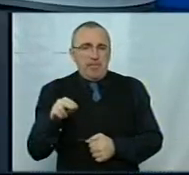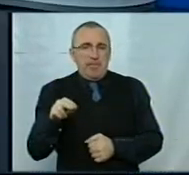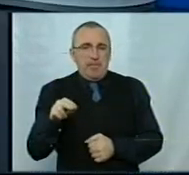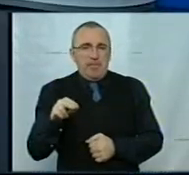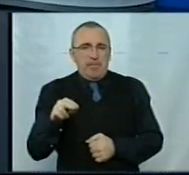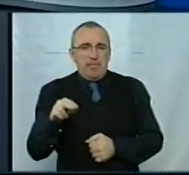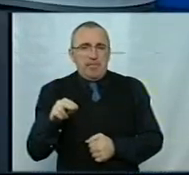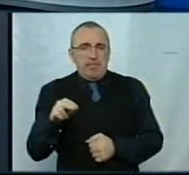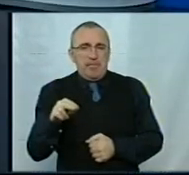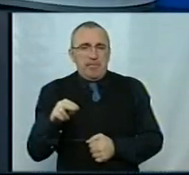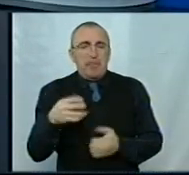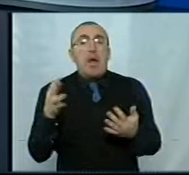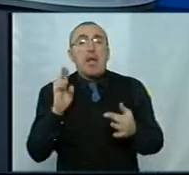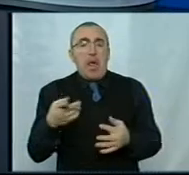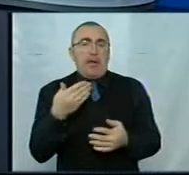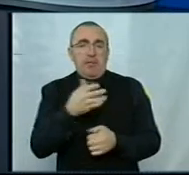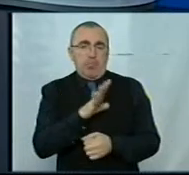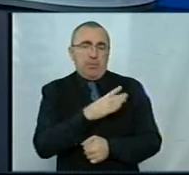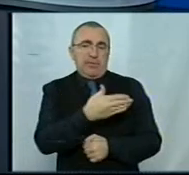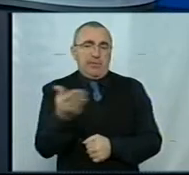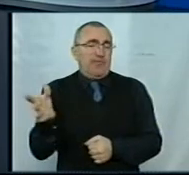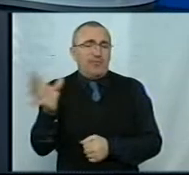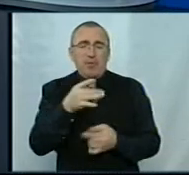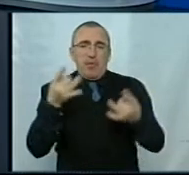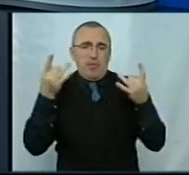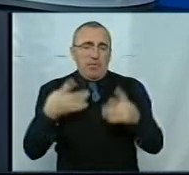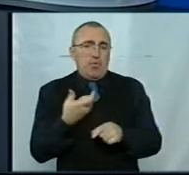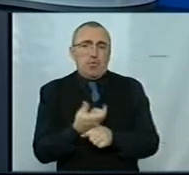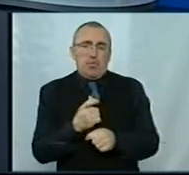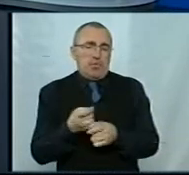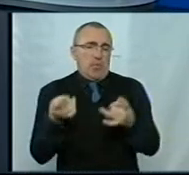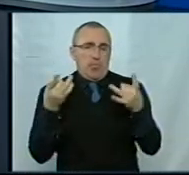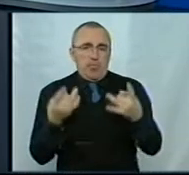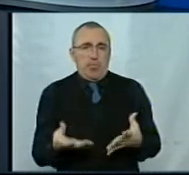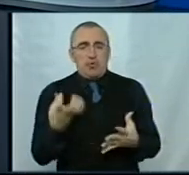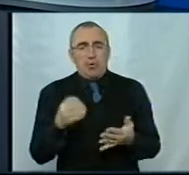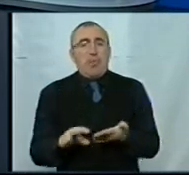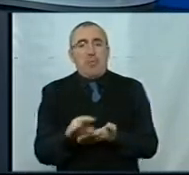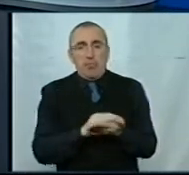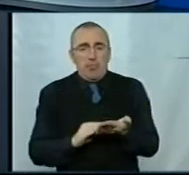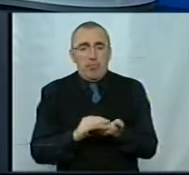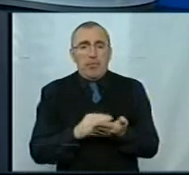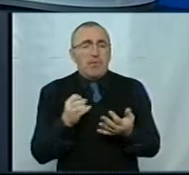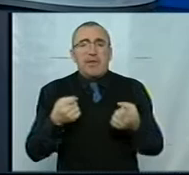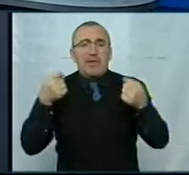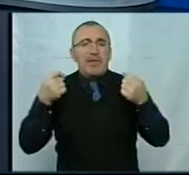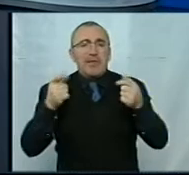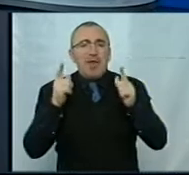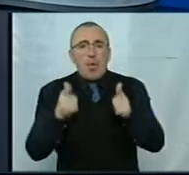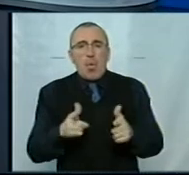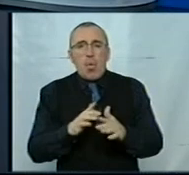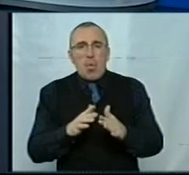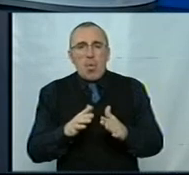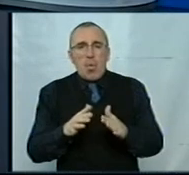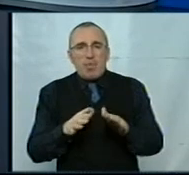Фельщицько-Кошерські пункти. Як бути з ним? Дуже просто все. І зараз це дуже просто. Ще раз повторюся, що це не через неузгодженість дії